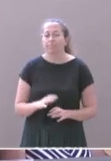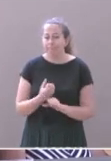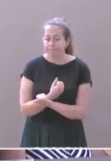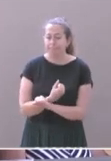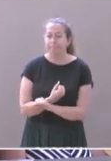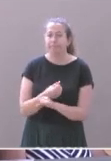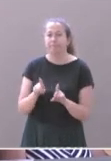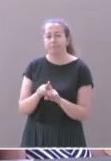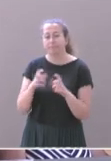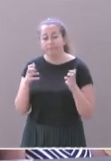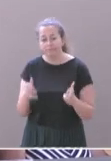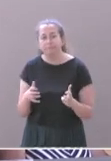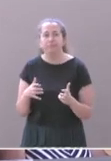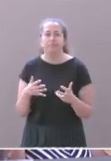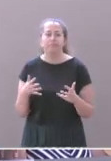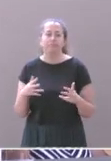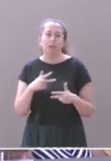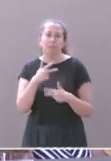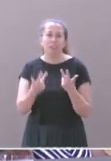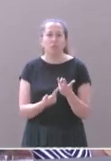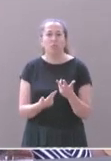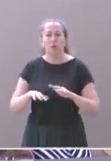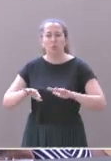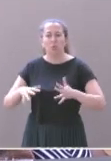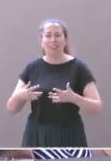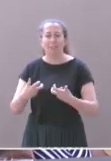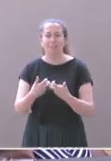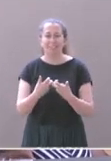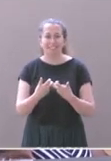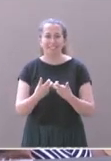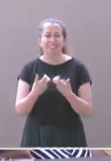baisser la moyenne des prix sur la métropole qui est un moyen de casser la spéculation foncière.